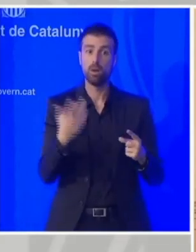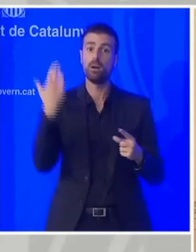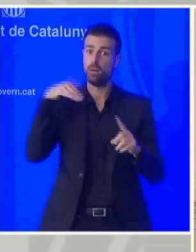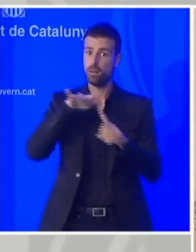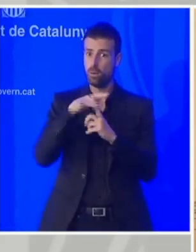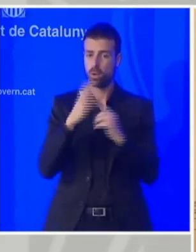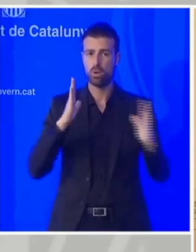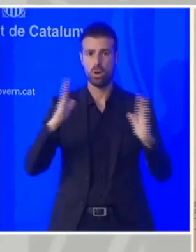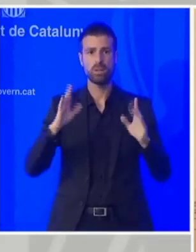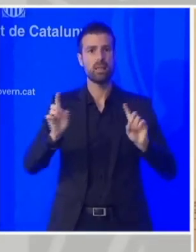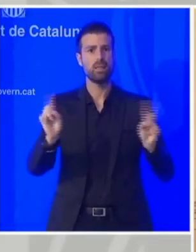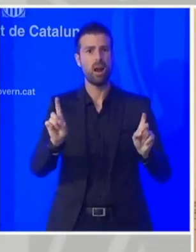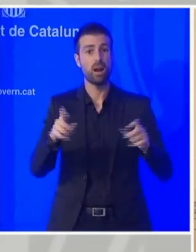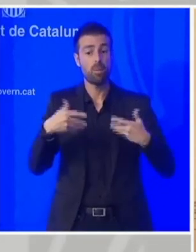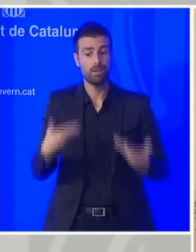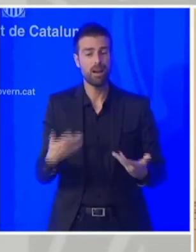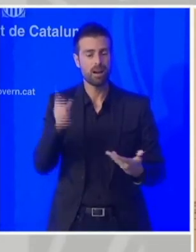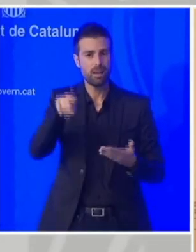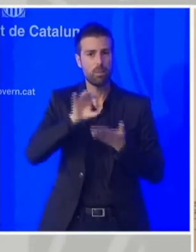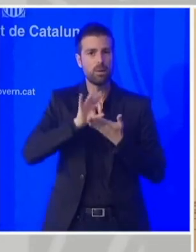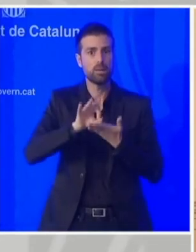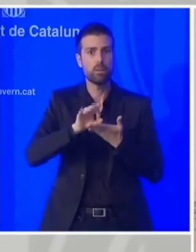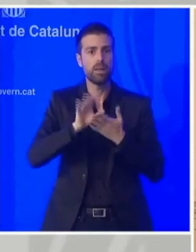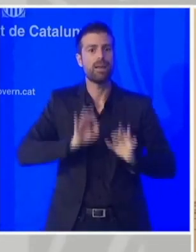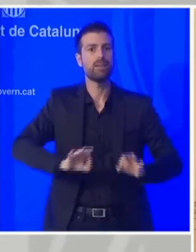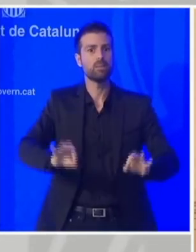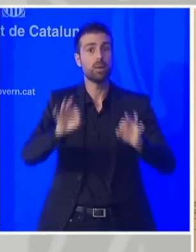en aquest segon estat d'alarma, també amb aquests serveis extraordinaris que estan fent.